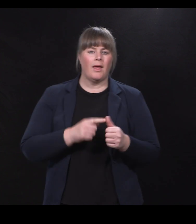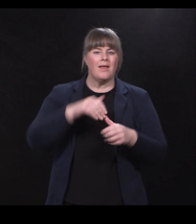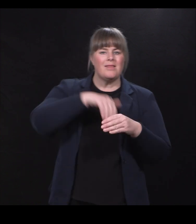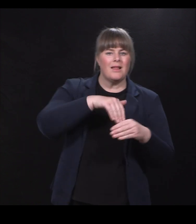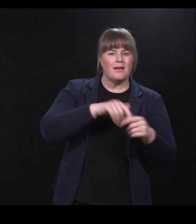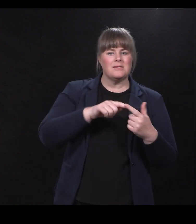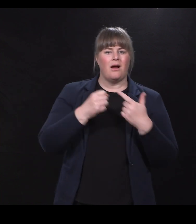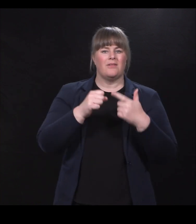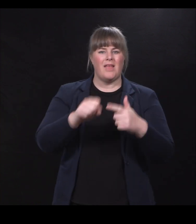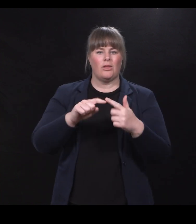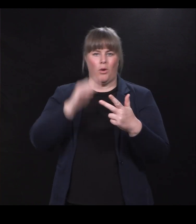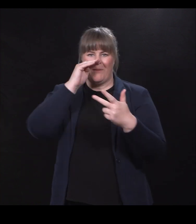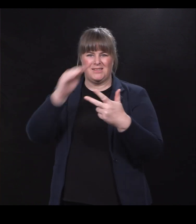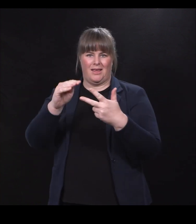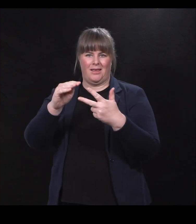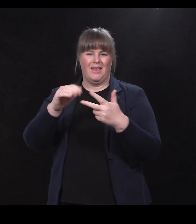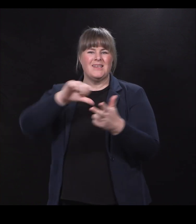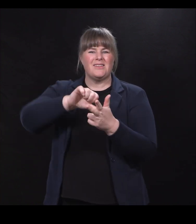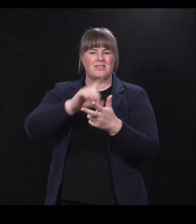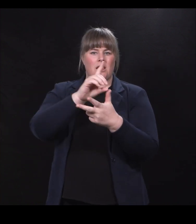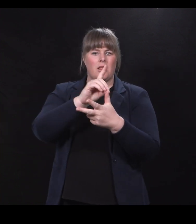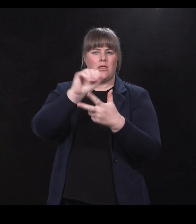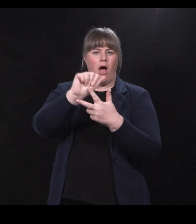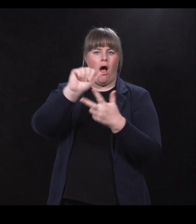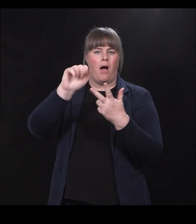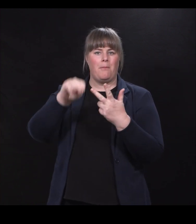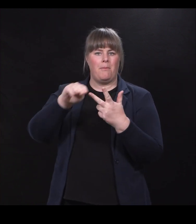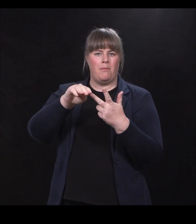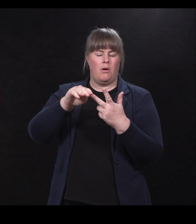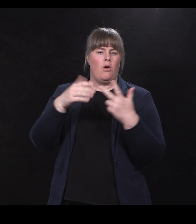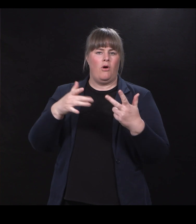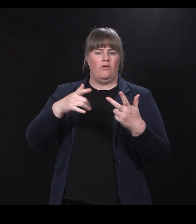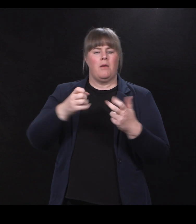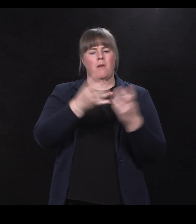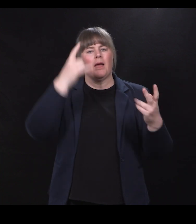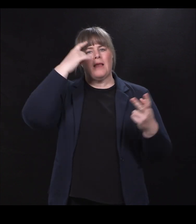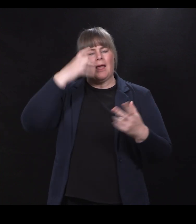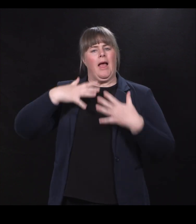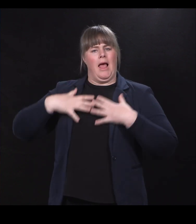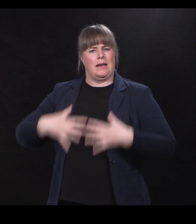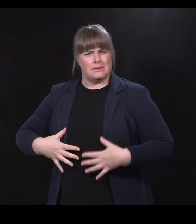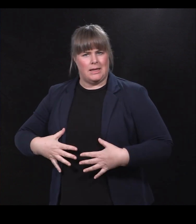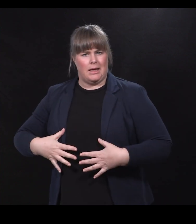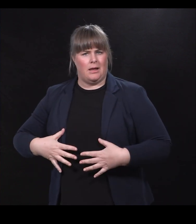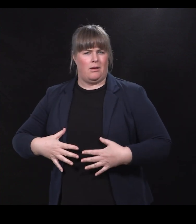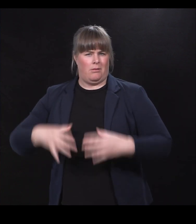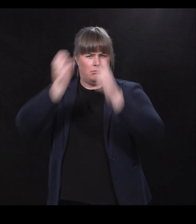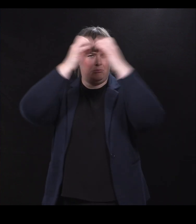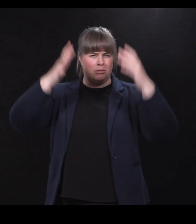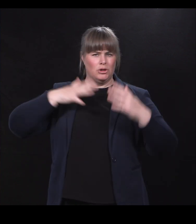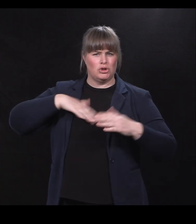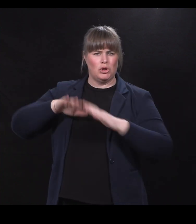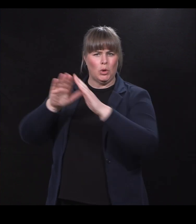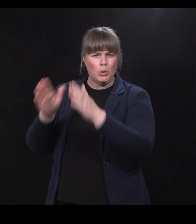stiftelsen Dan. Vi blir ofte assosiert med helse, og med helse så ser vi for oss sykehus og legger og